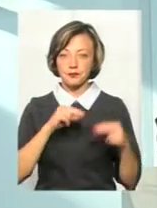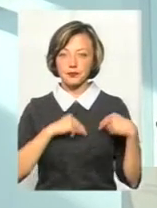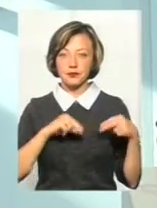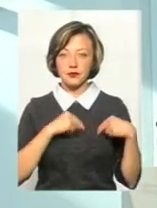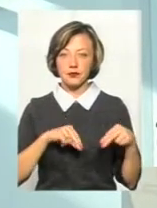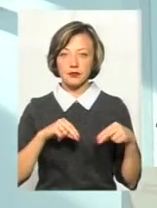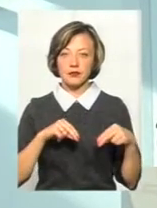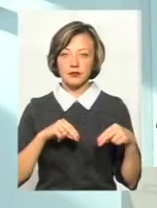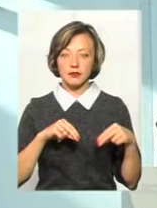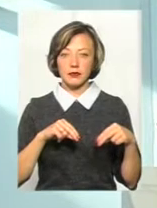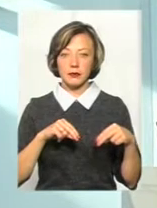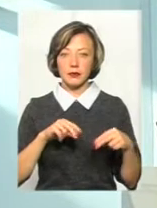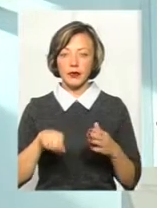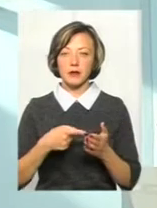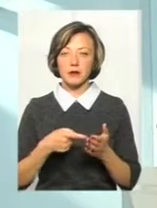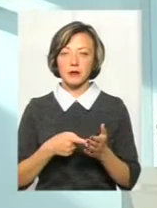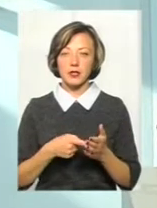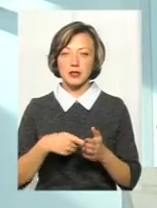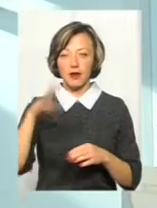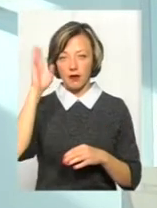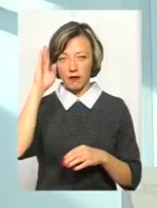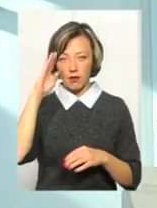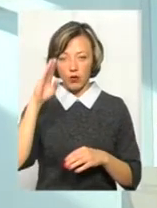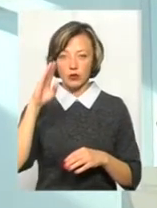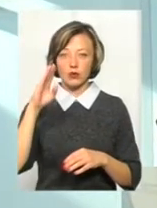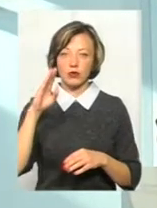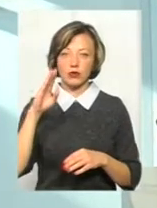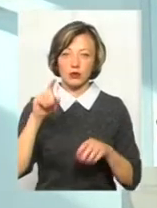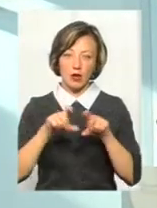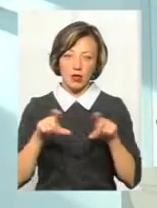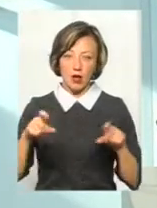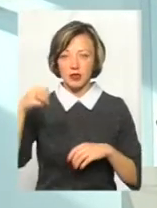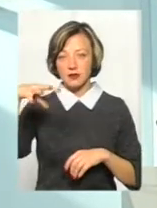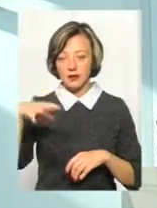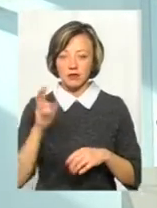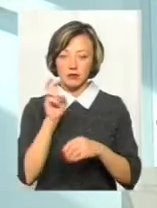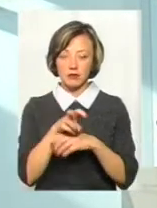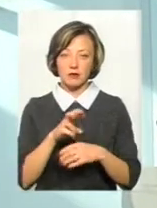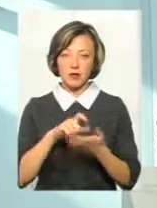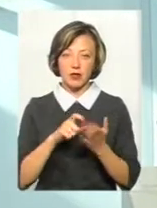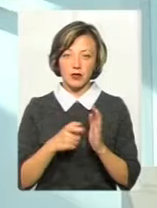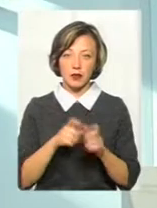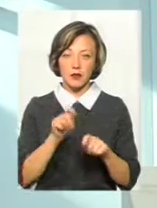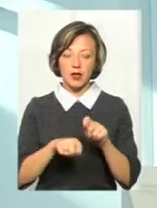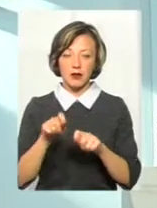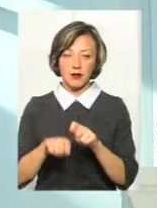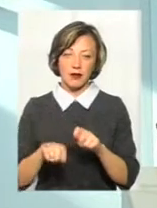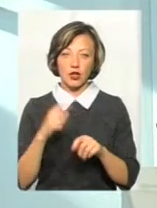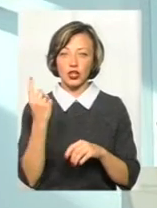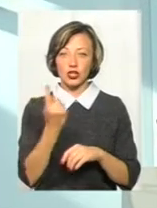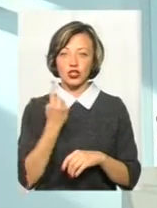міськводоканалу чи міськсвітла, заходять в помешкання, перевірили, ніби